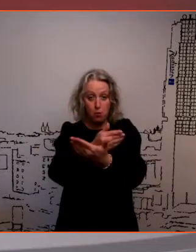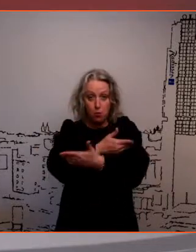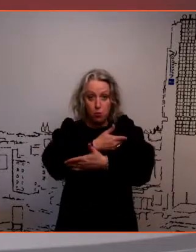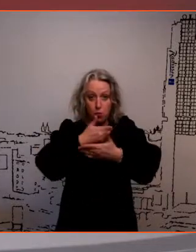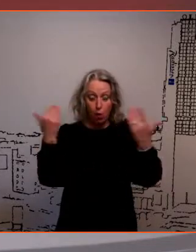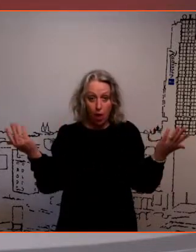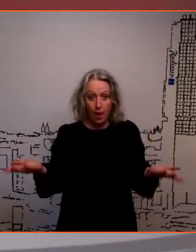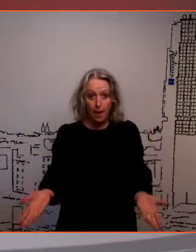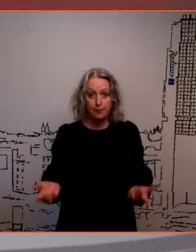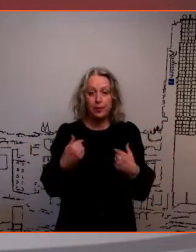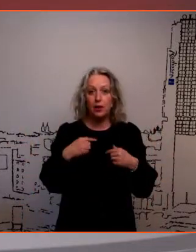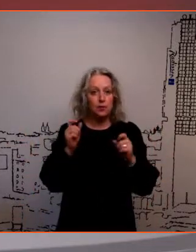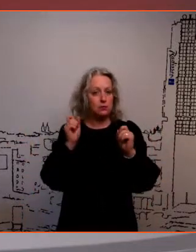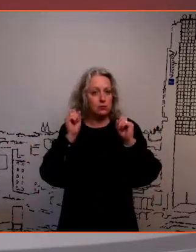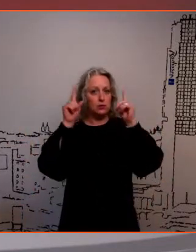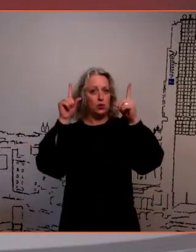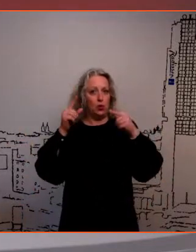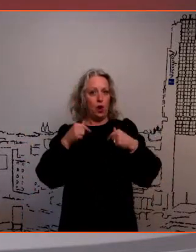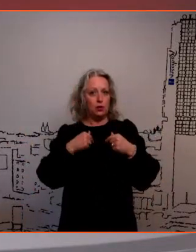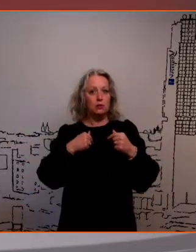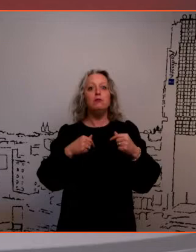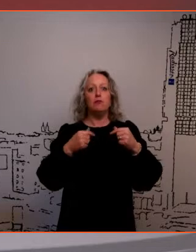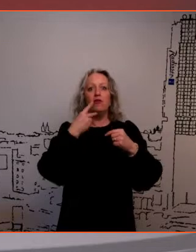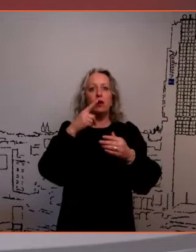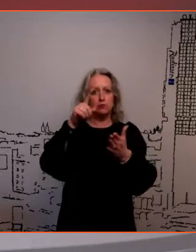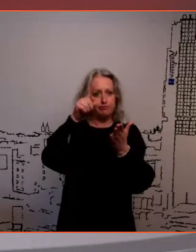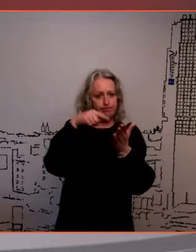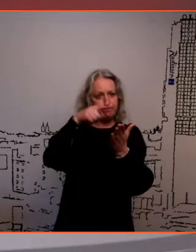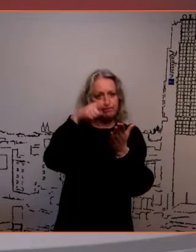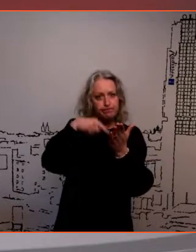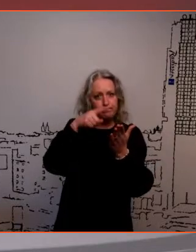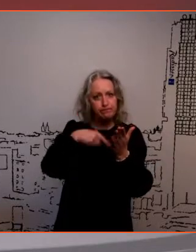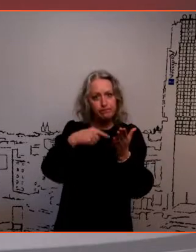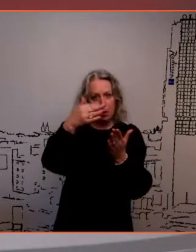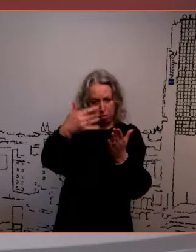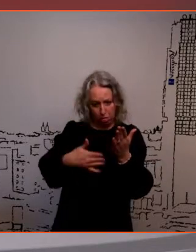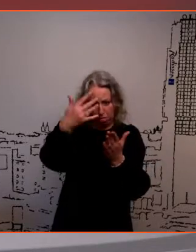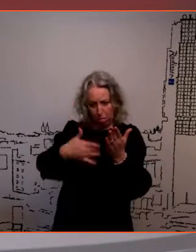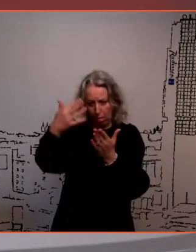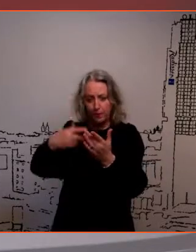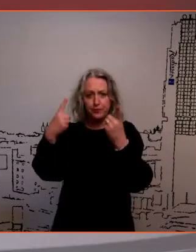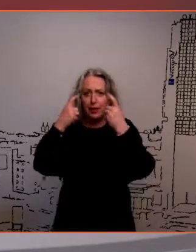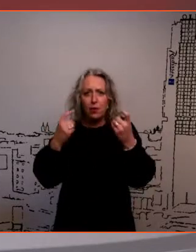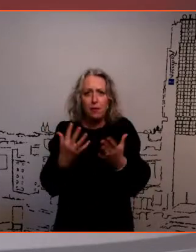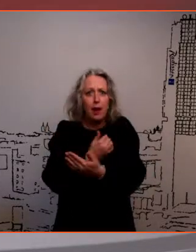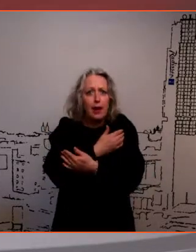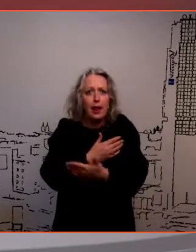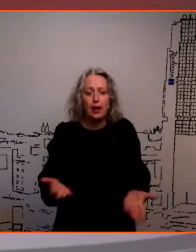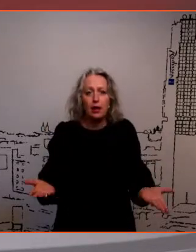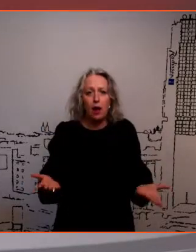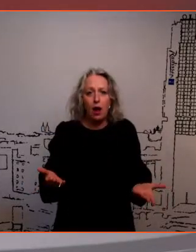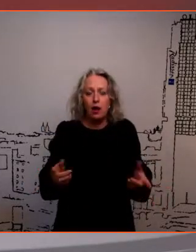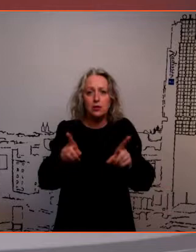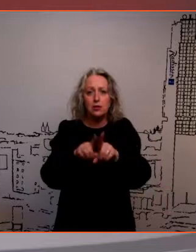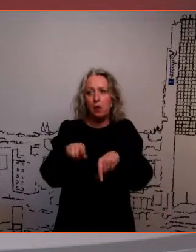sellise üllatusega scrollinud seal ja avastanud pool tund ja ma ei leia seda infot, siis ammugi inimene,